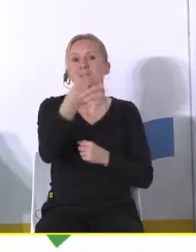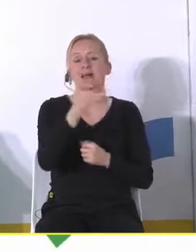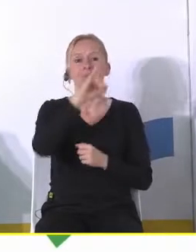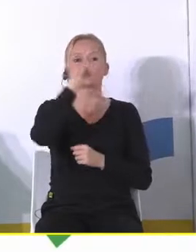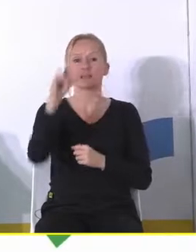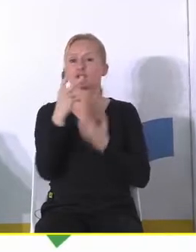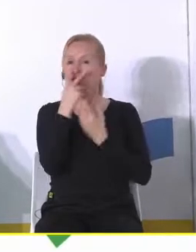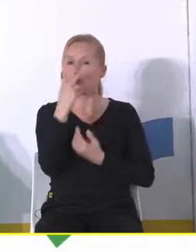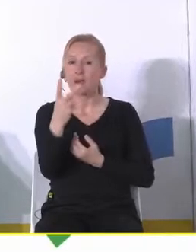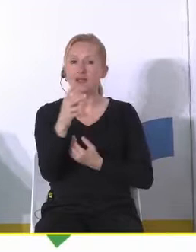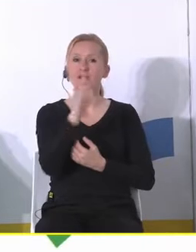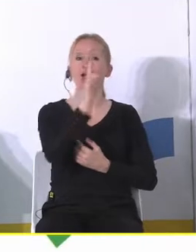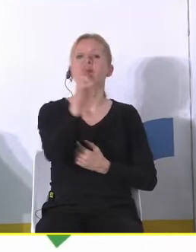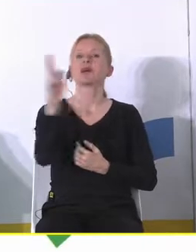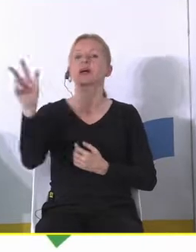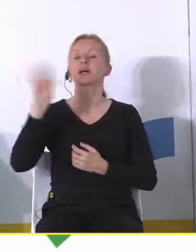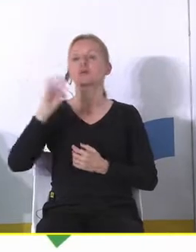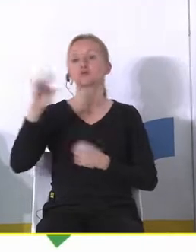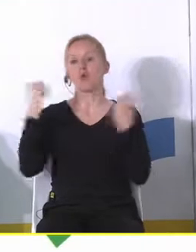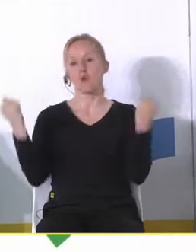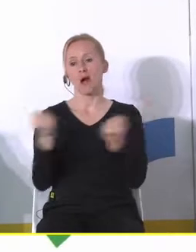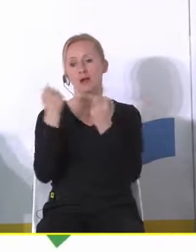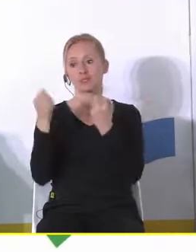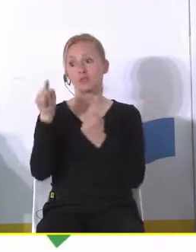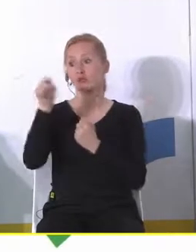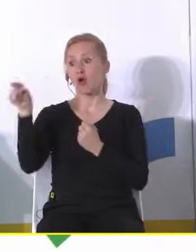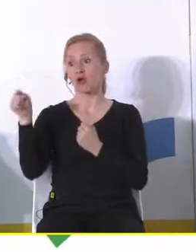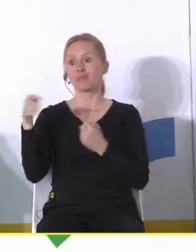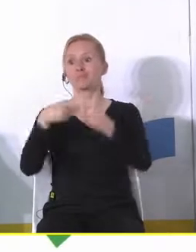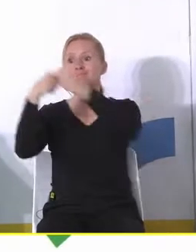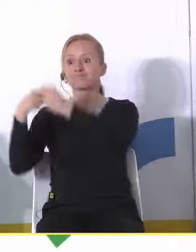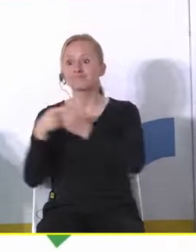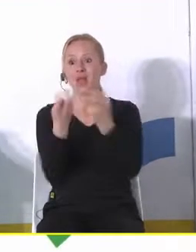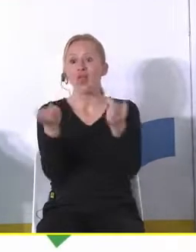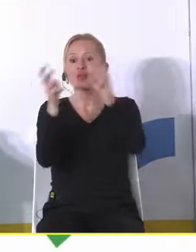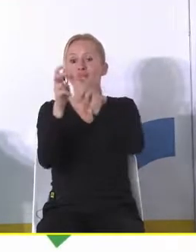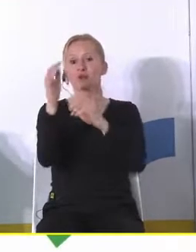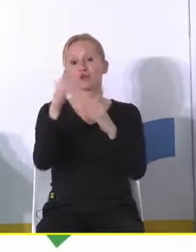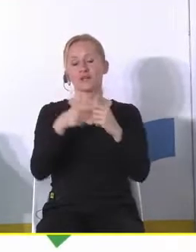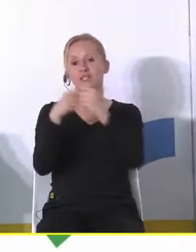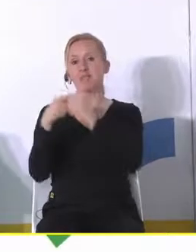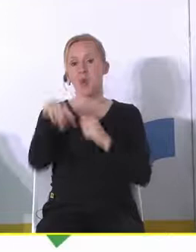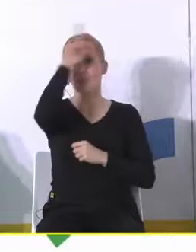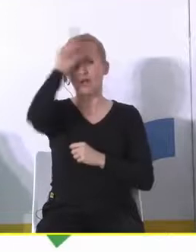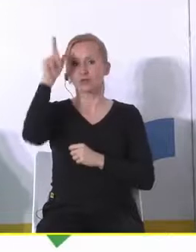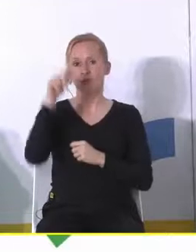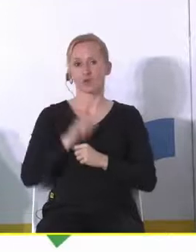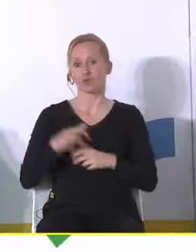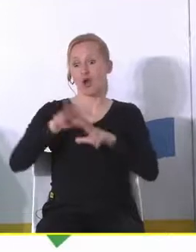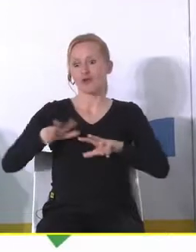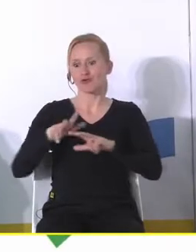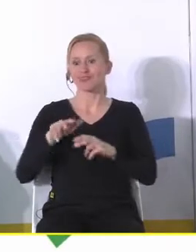spójrzcie na każdą swoją aktywność czy ona buduje wam wspólnotę czy ją wam że tak powiem w jakiś